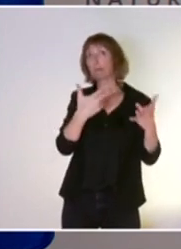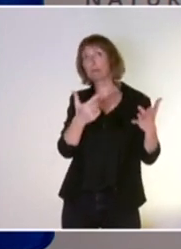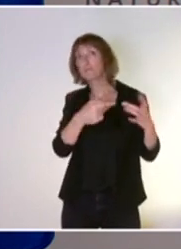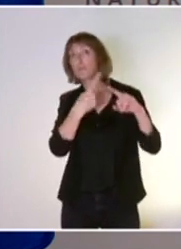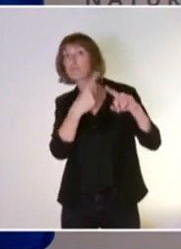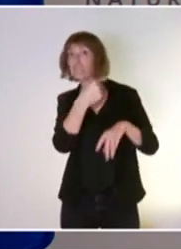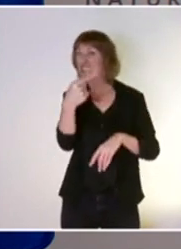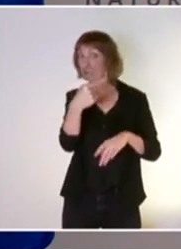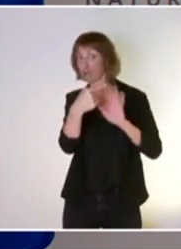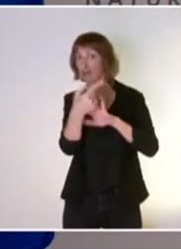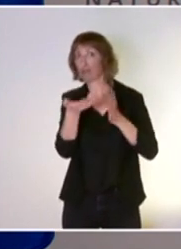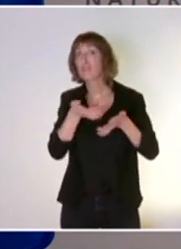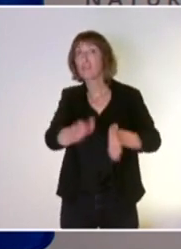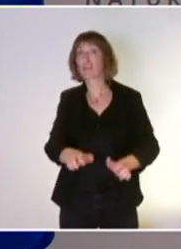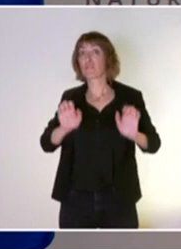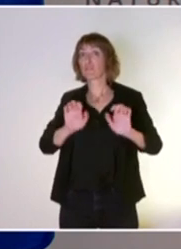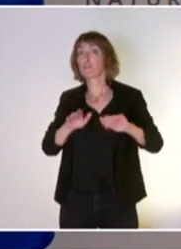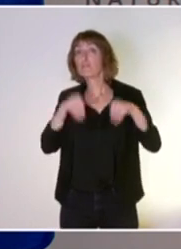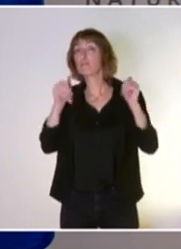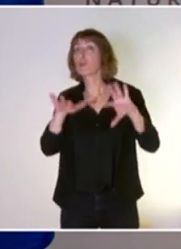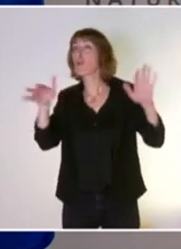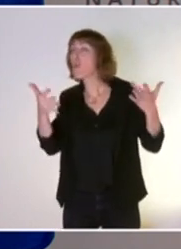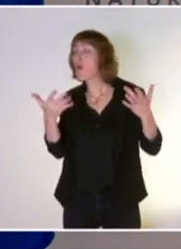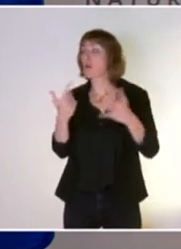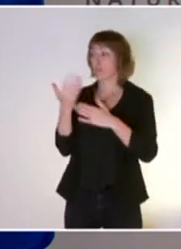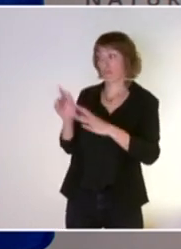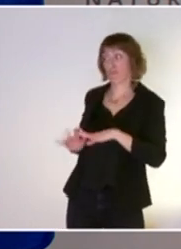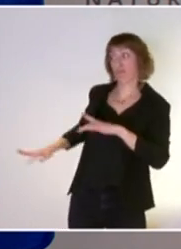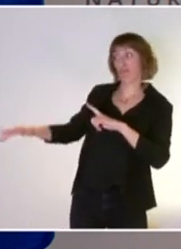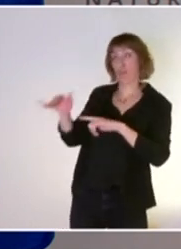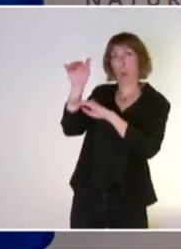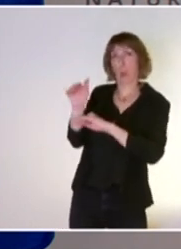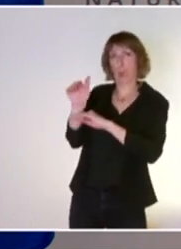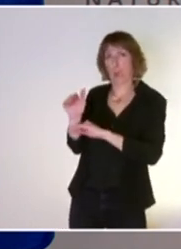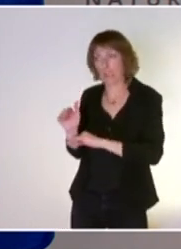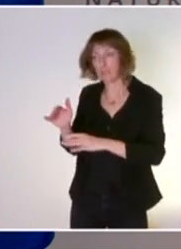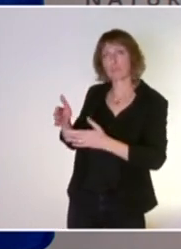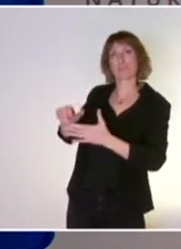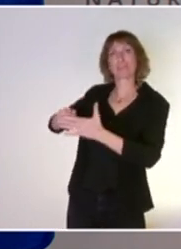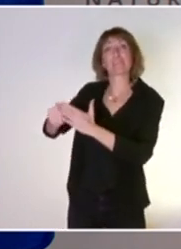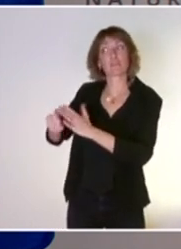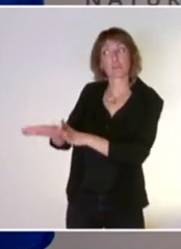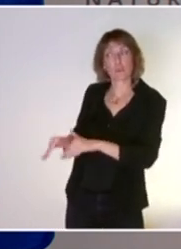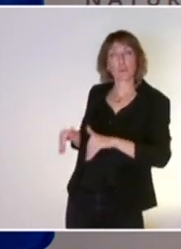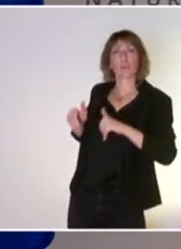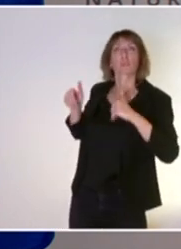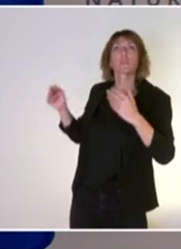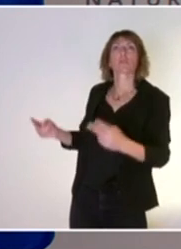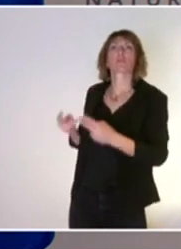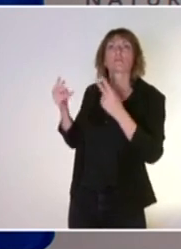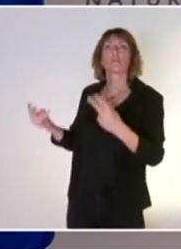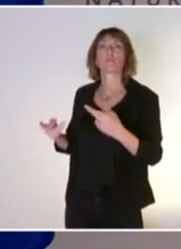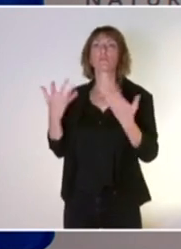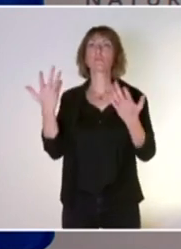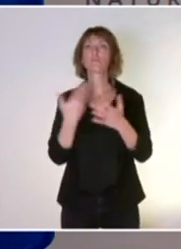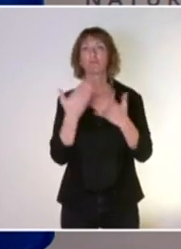comment supprimer des pressions sur l'environnement. Et puis la mesure de notre action et de son efficacité. Donc ça a